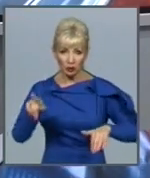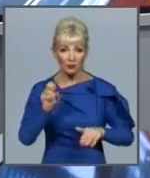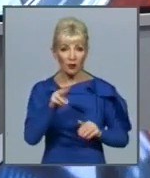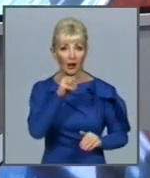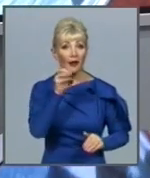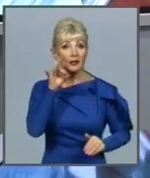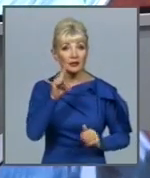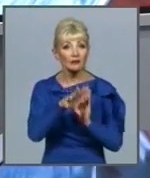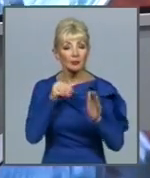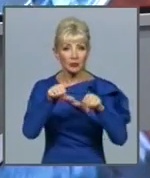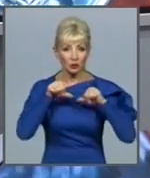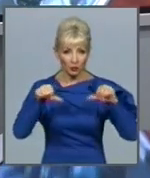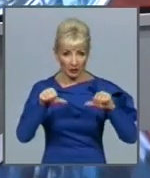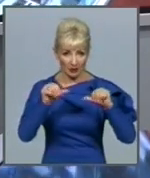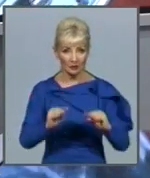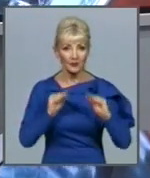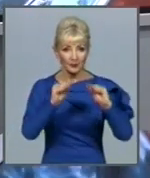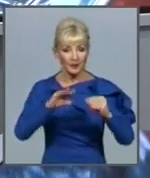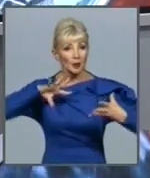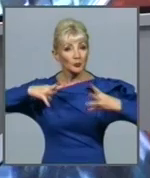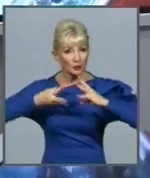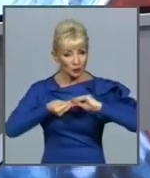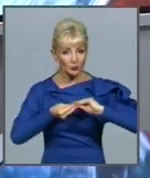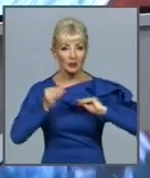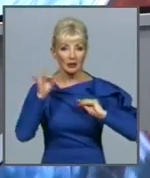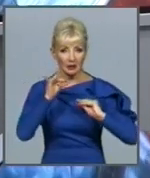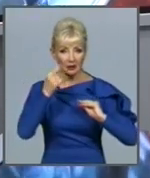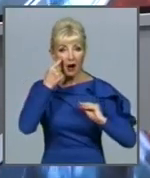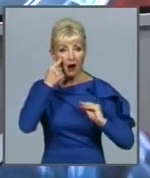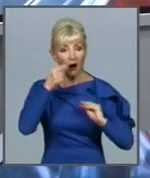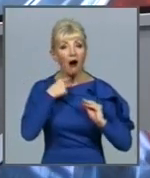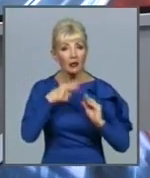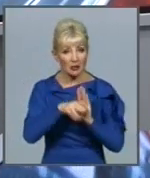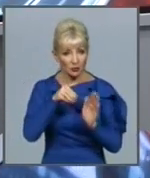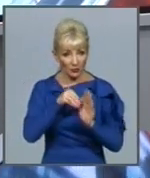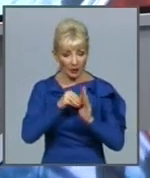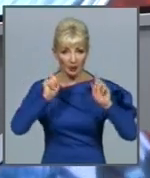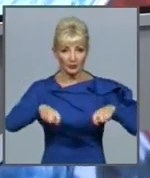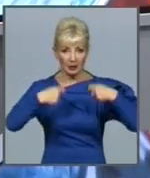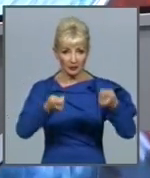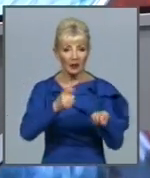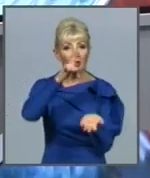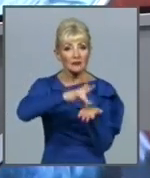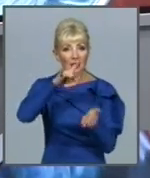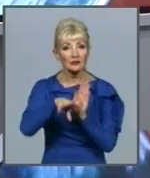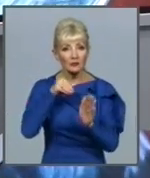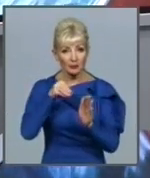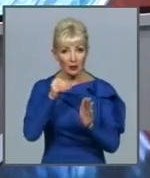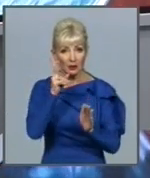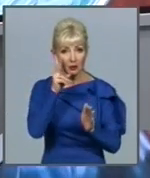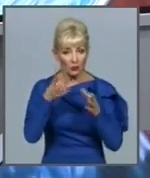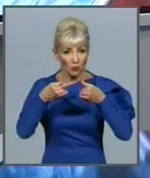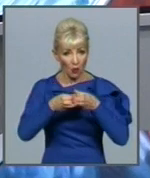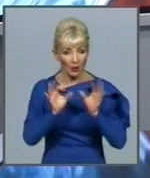встановлять підсумки та результати голосування і передадуть їх безпосередньо до Центрвиборчкому. З роз'ясненнями далі наш